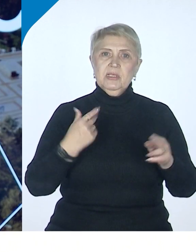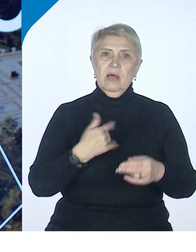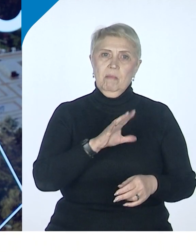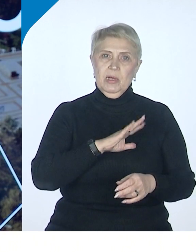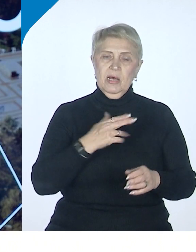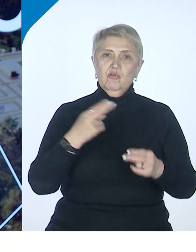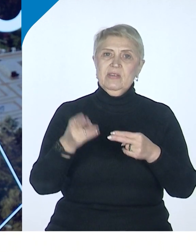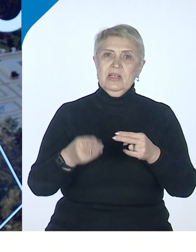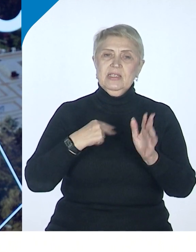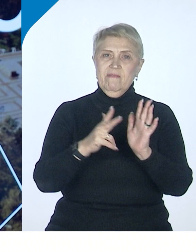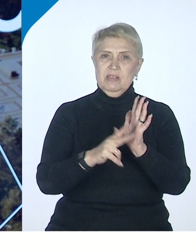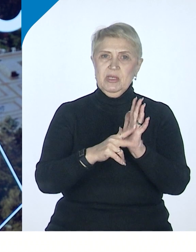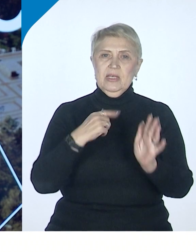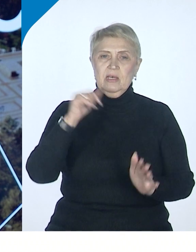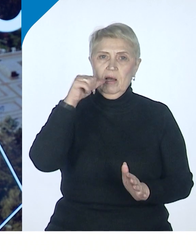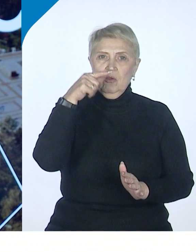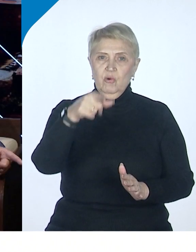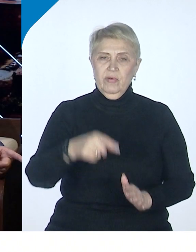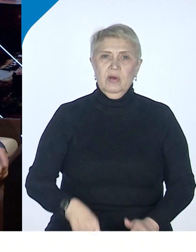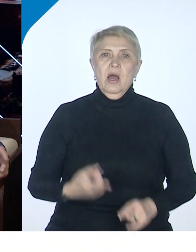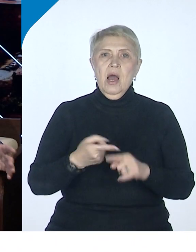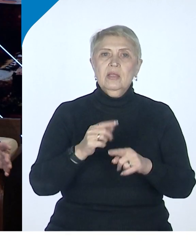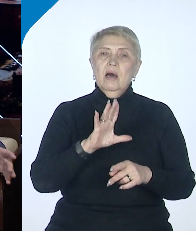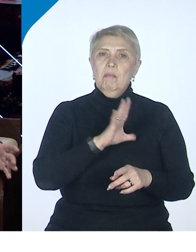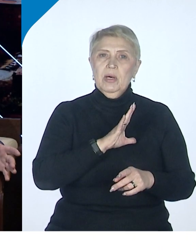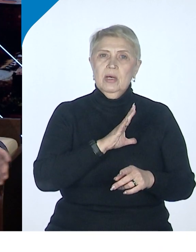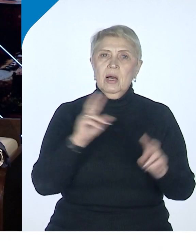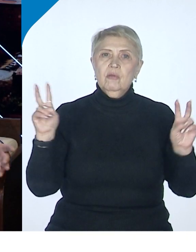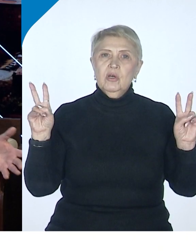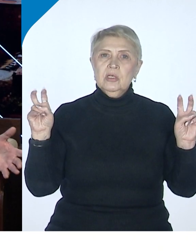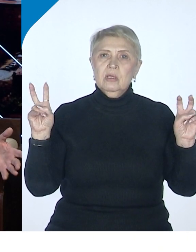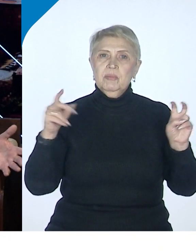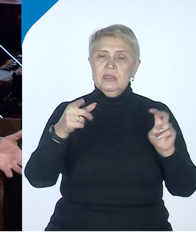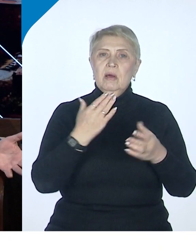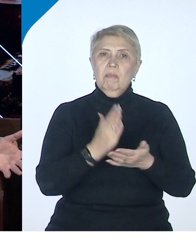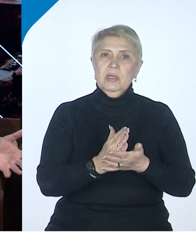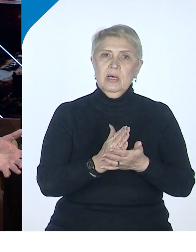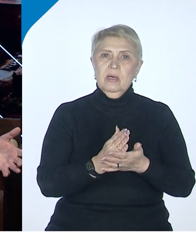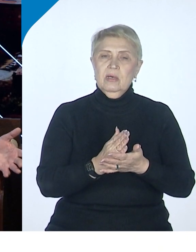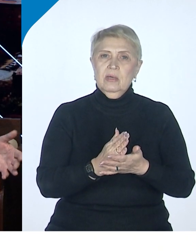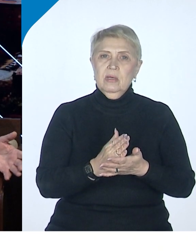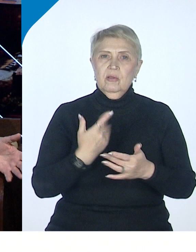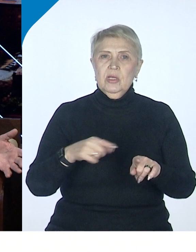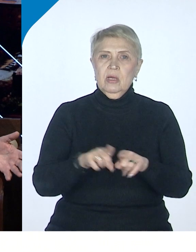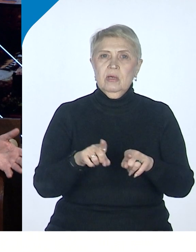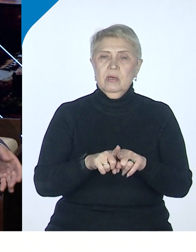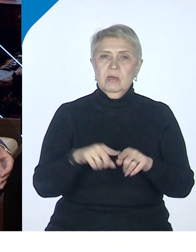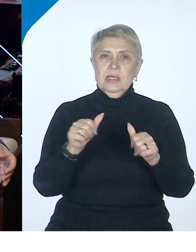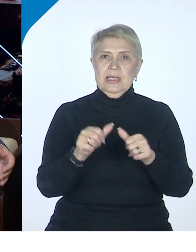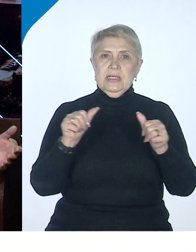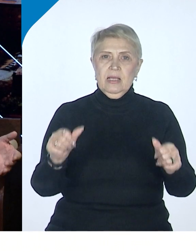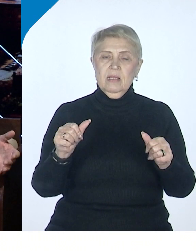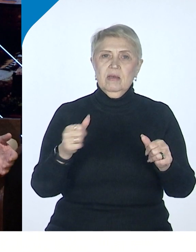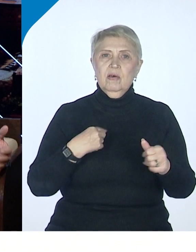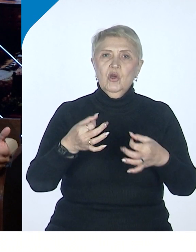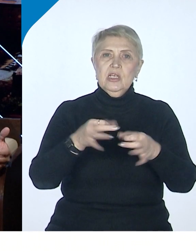80-х, вот. Она была, концепция это была, ну, она как бы была аналогична концепции создания свободных